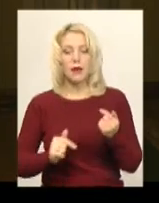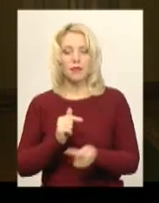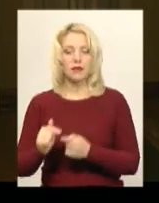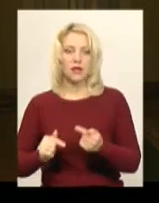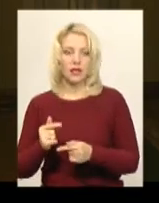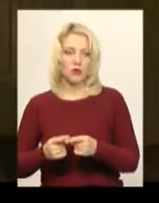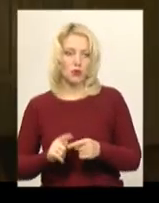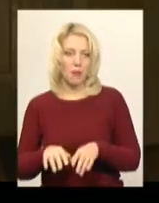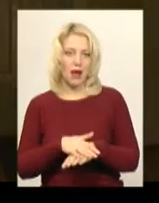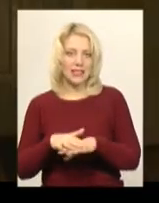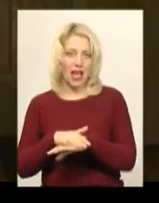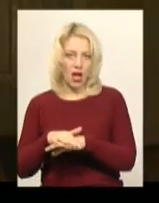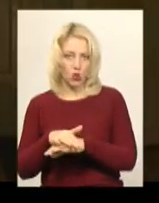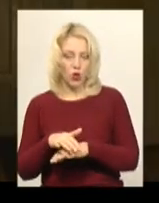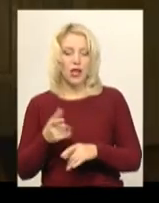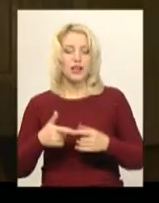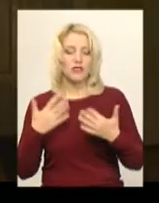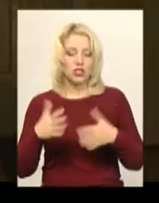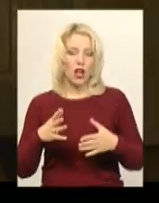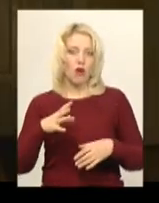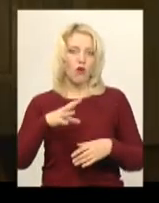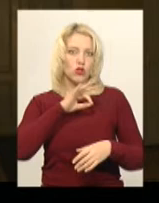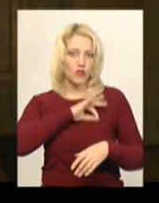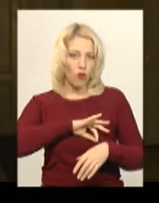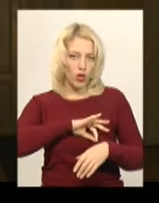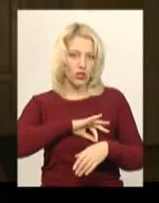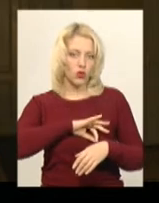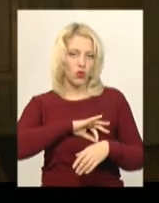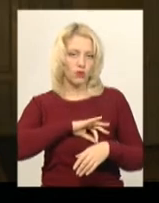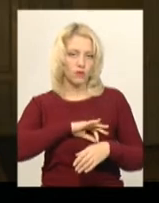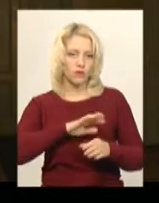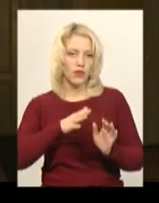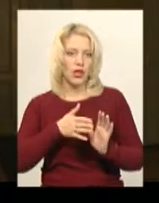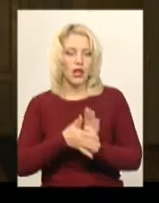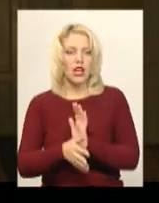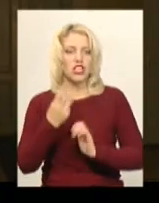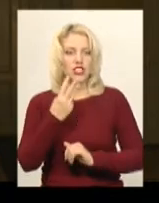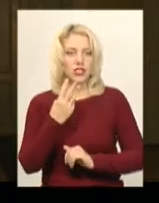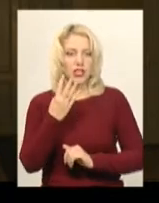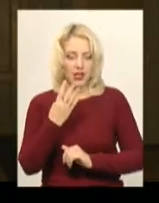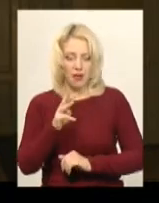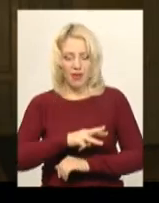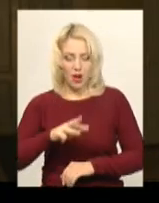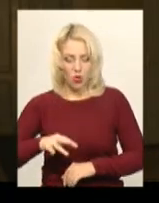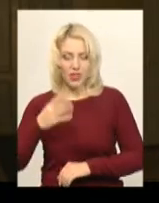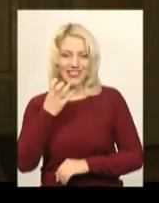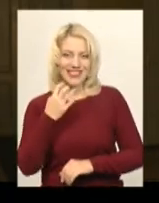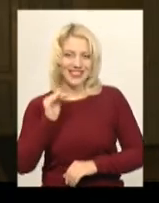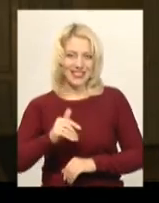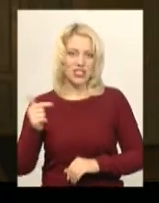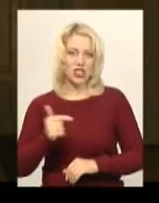даних базарів. Вже освоєно практично 4 мільйона 300 тисяч гривень,